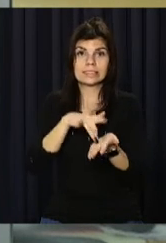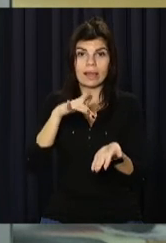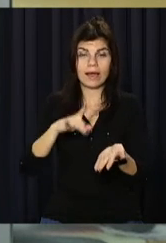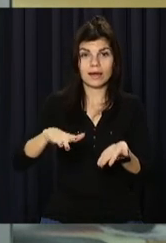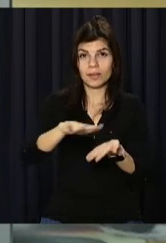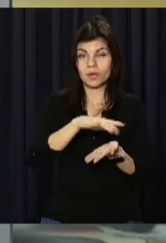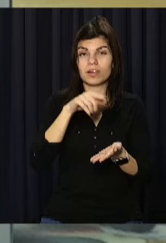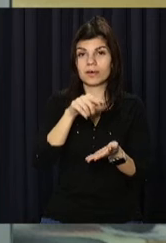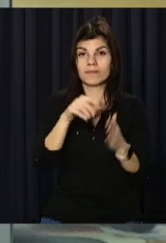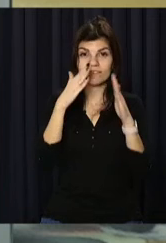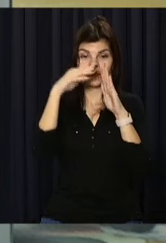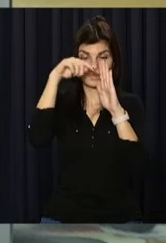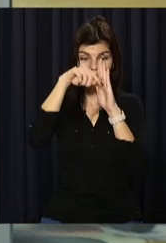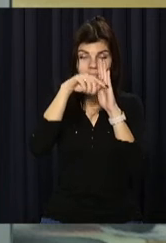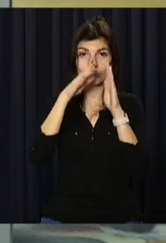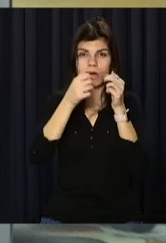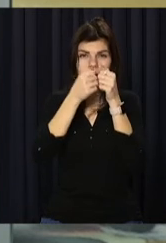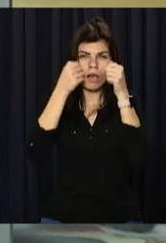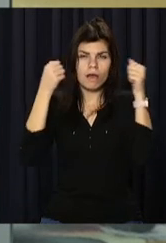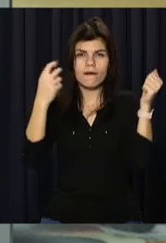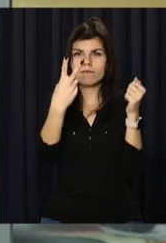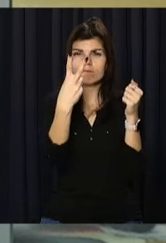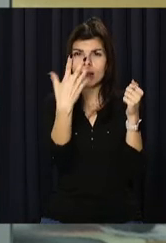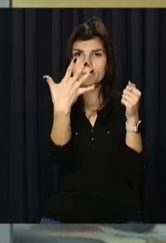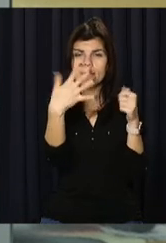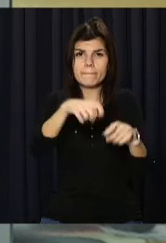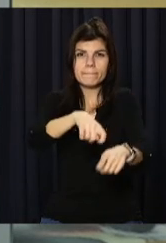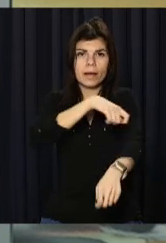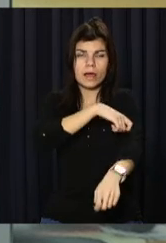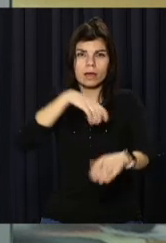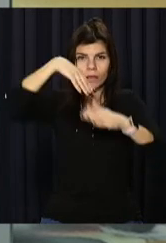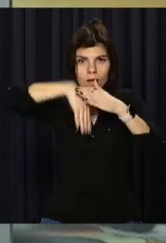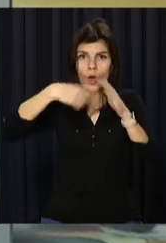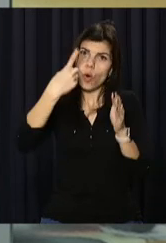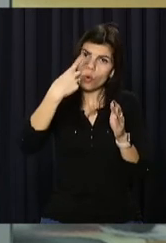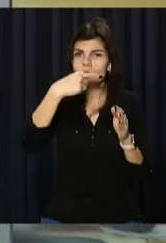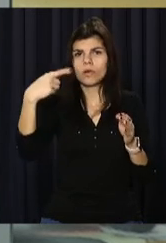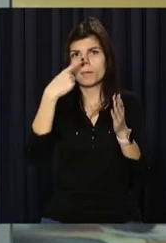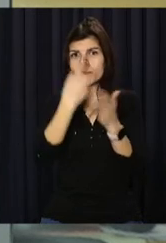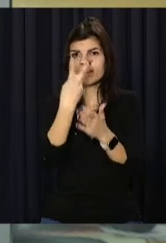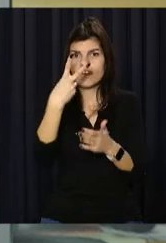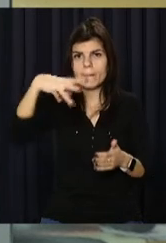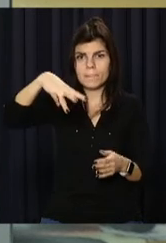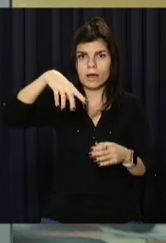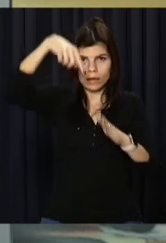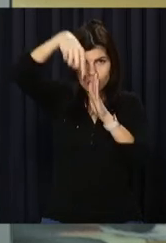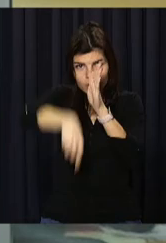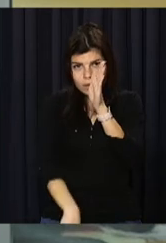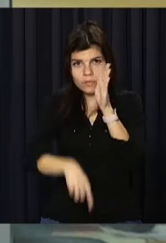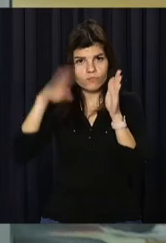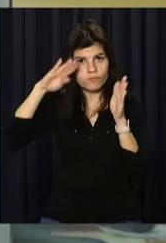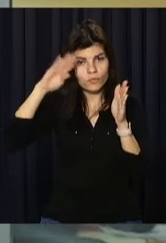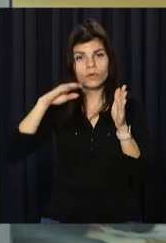району. Всередині будівлі буде великий 25-метровий басейн глибиною від 1 до майже 2 метрів. Його оснастять